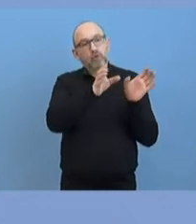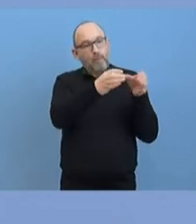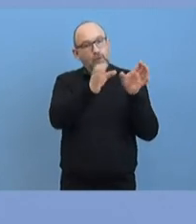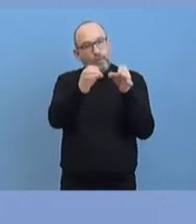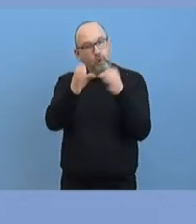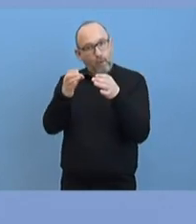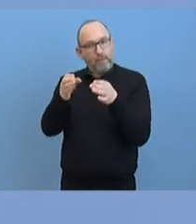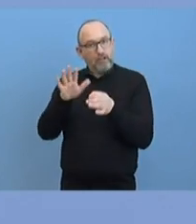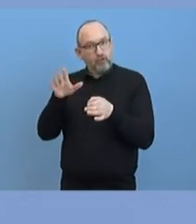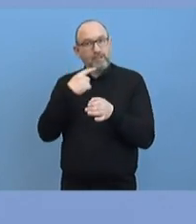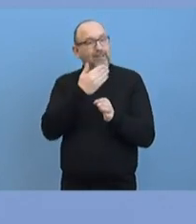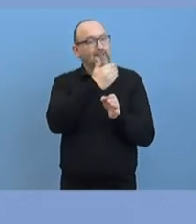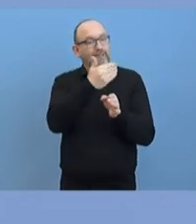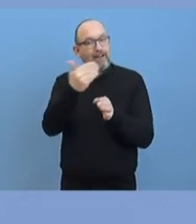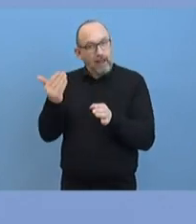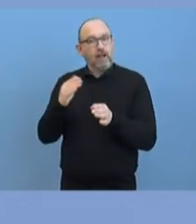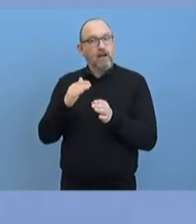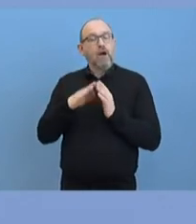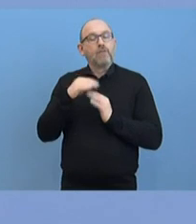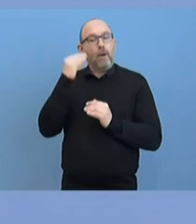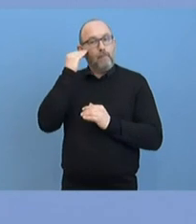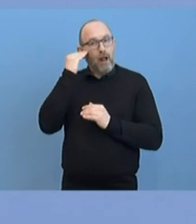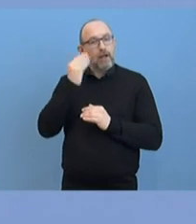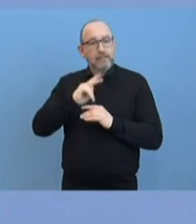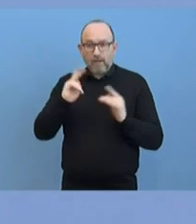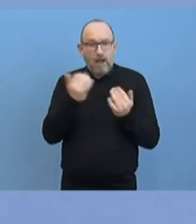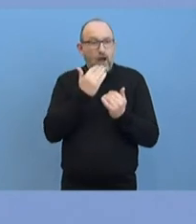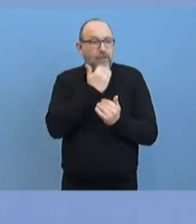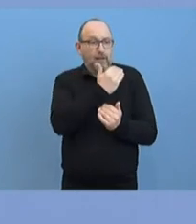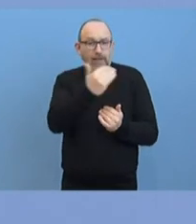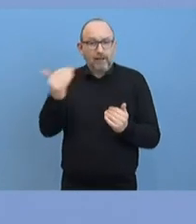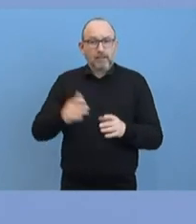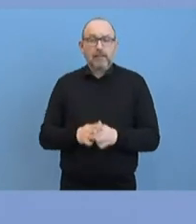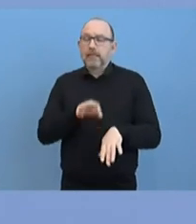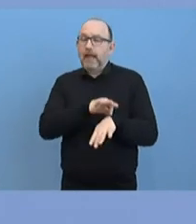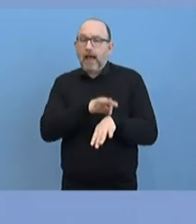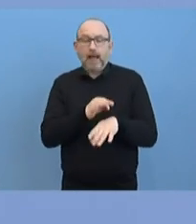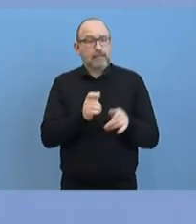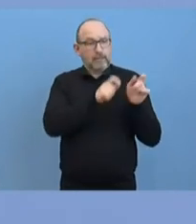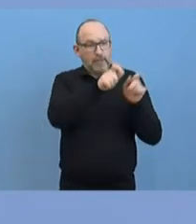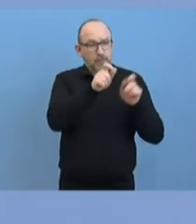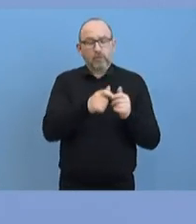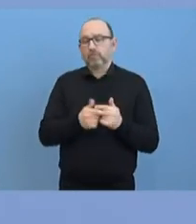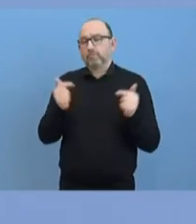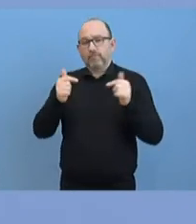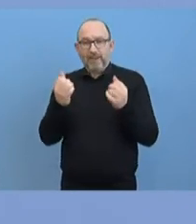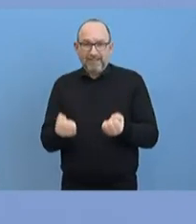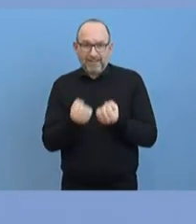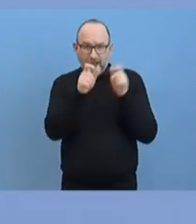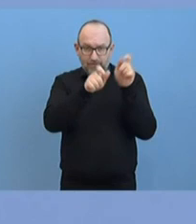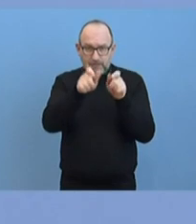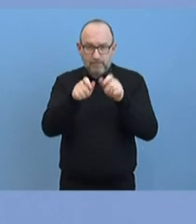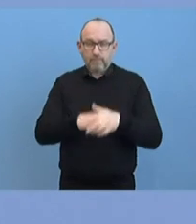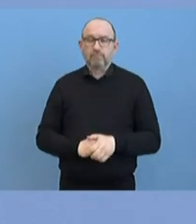geäußert hat, die jetzt wirklich dafür sorgen, dass unser Land am Laufen gehalten wird. Ärztinnen und Ärzte, Pflegekräfte, die Beschäftigten